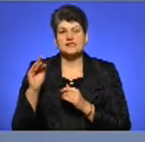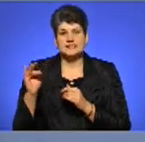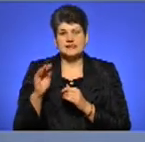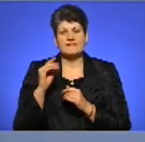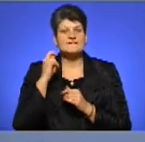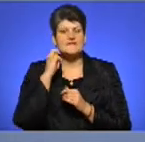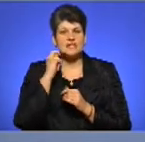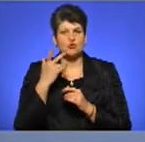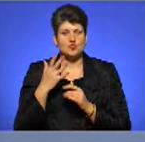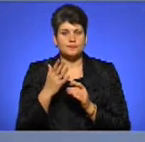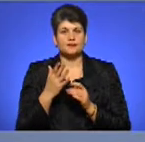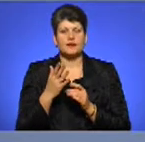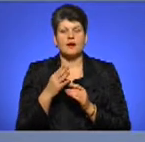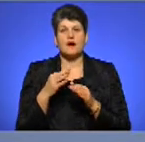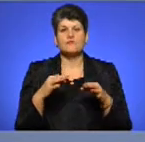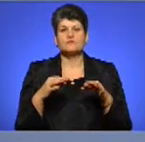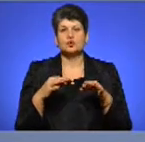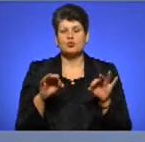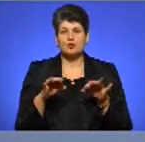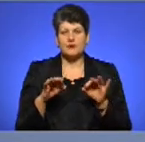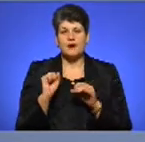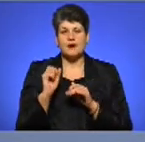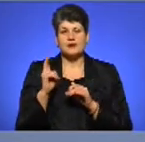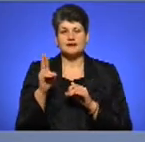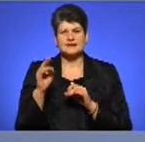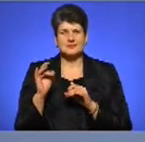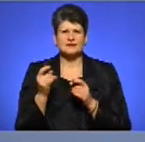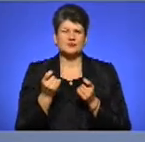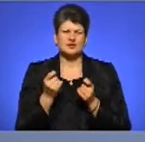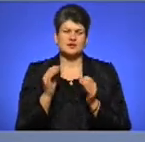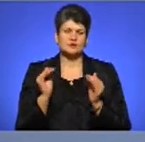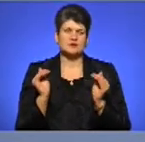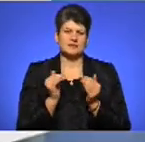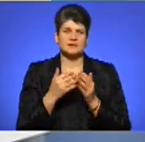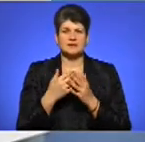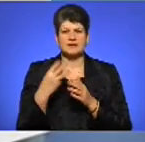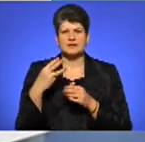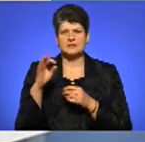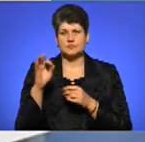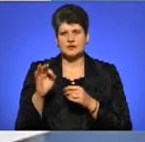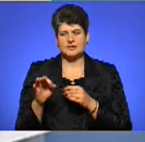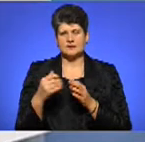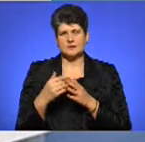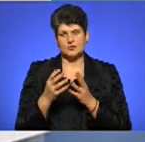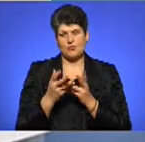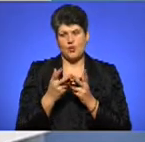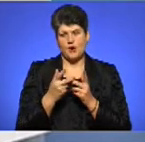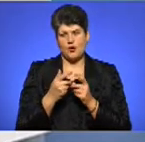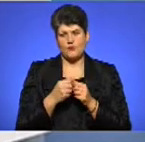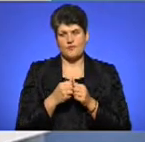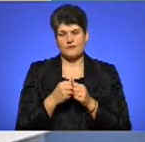і акциз все-таки буде трошки зменший. На процентів 30 я так приблизно порахував, по